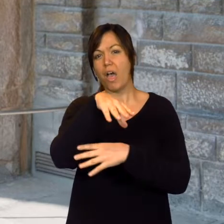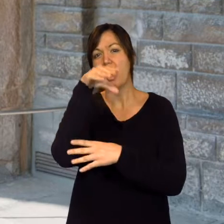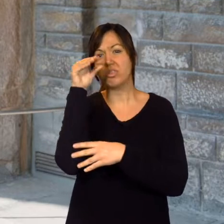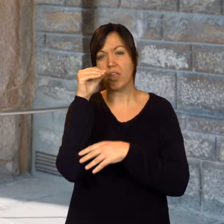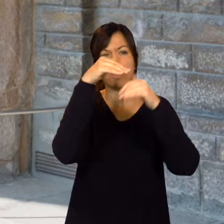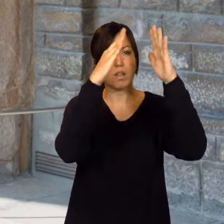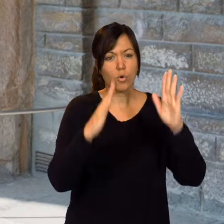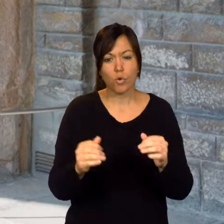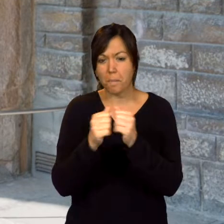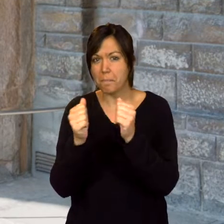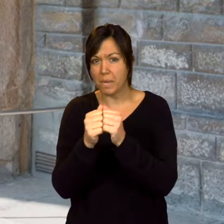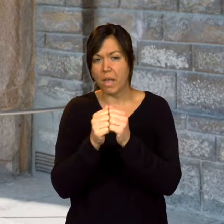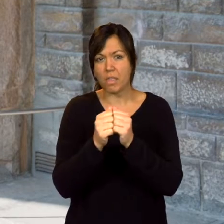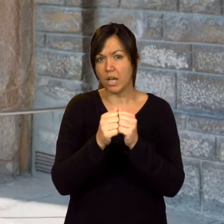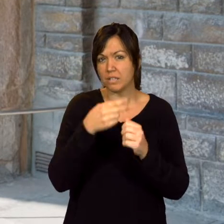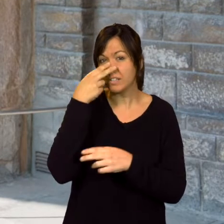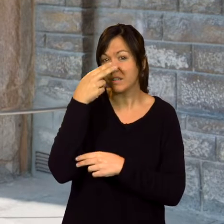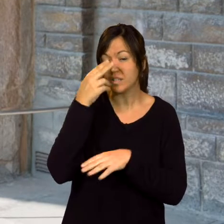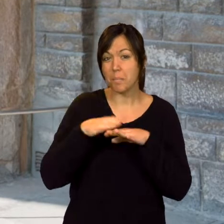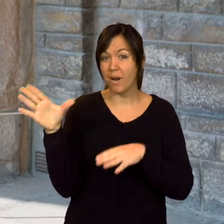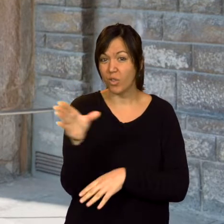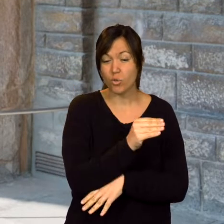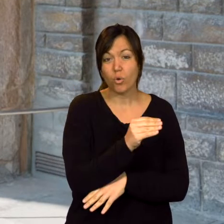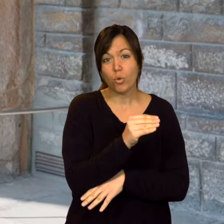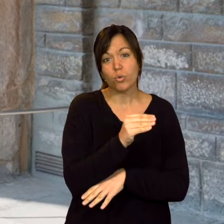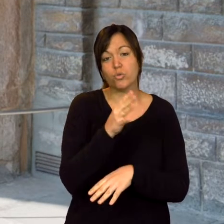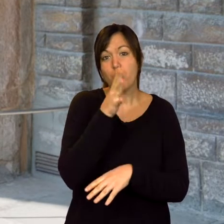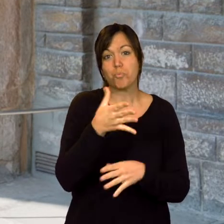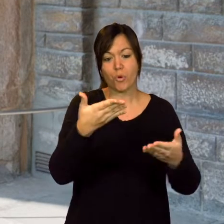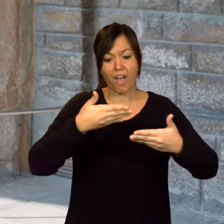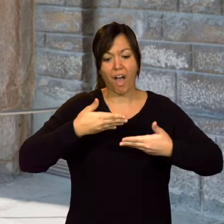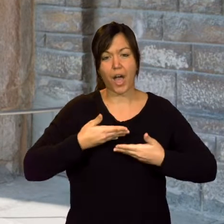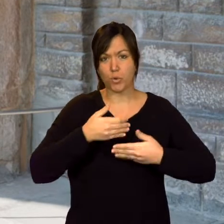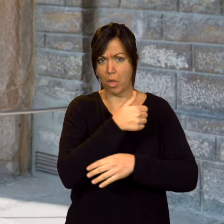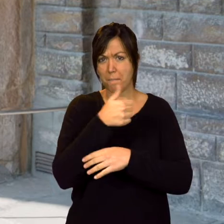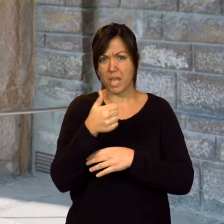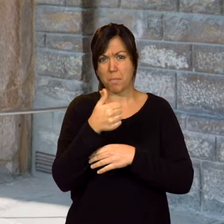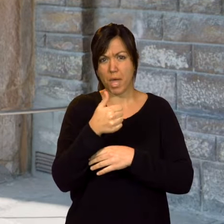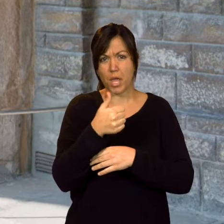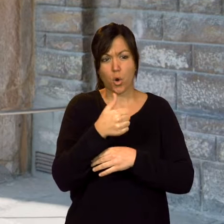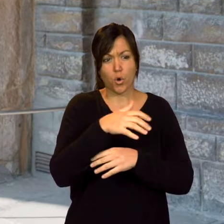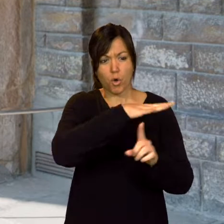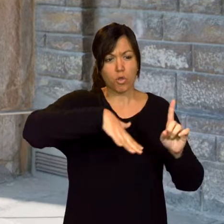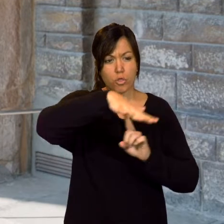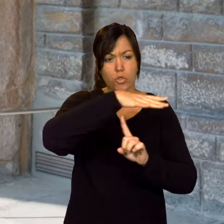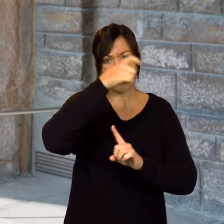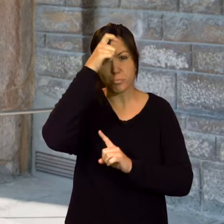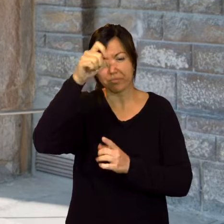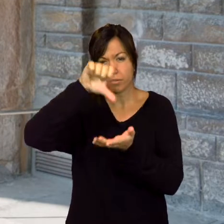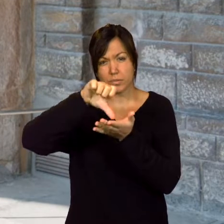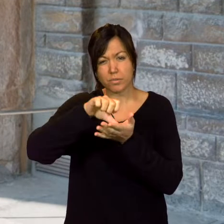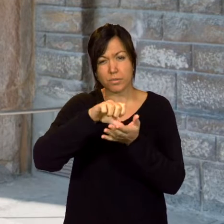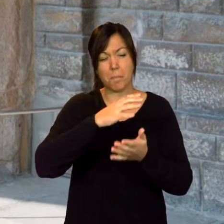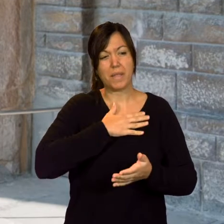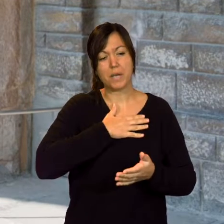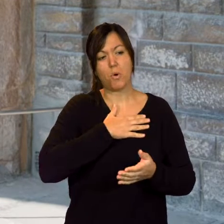entendre aquests edificis, aquestes pedres, és interessant per a tothom. Ajuda a entendre primer aquest patrimoni que trobem als nostres pobles, a les